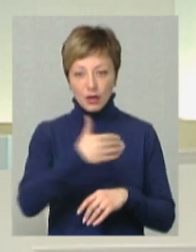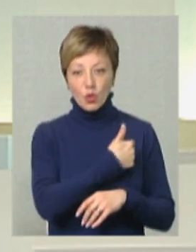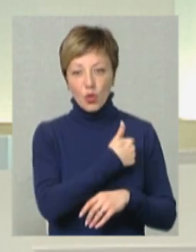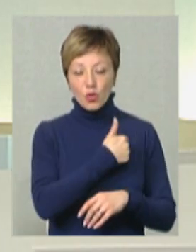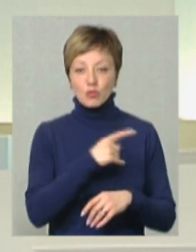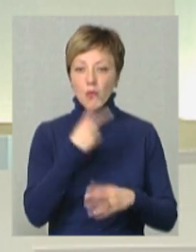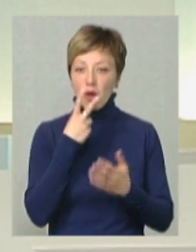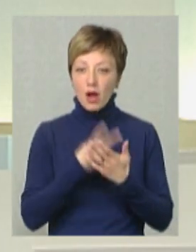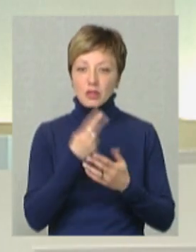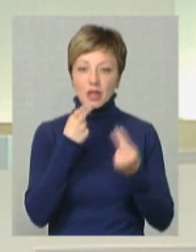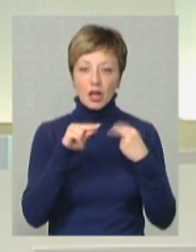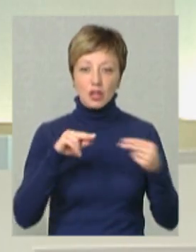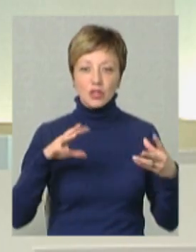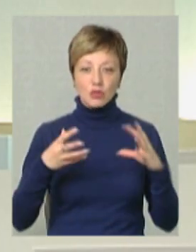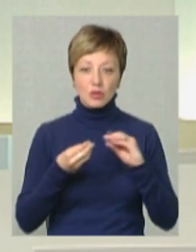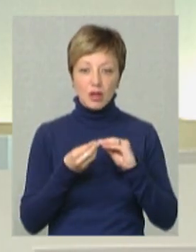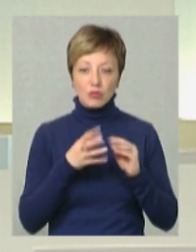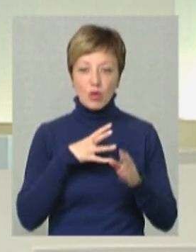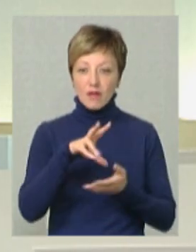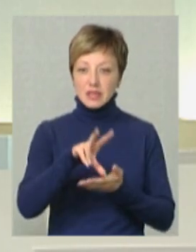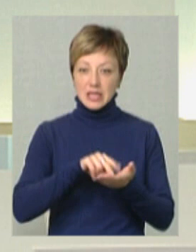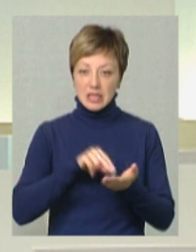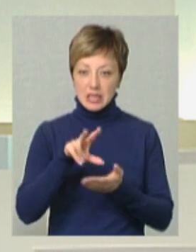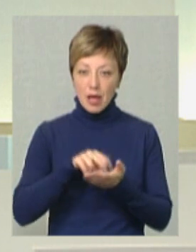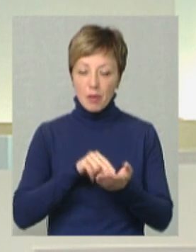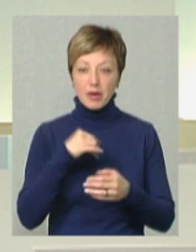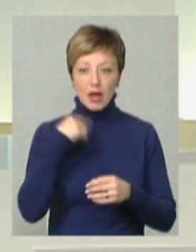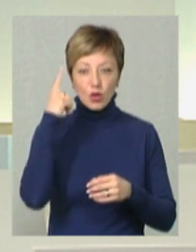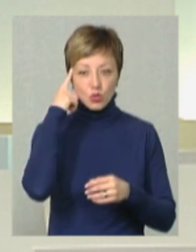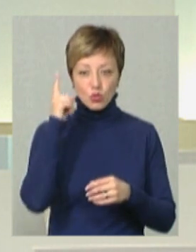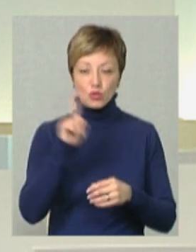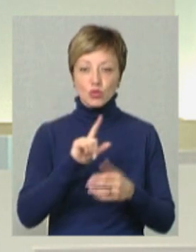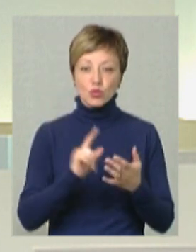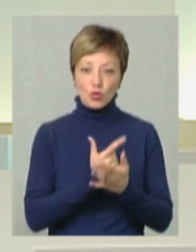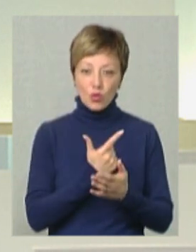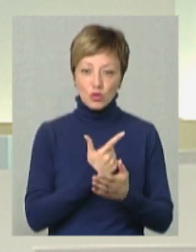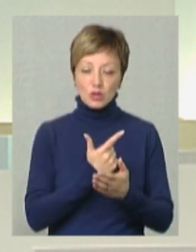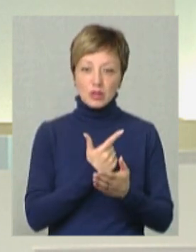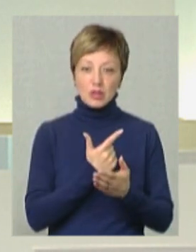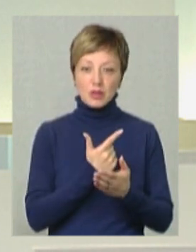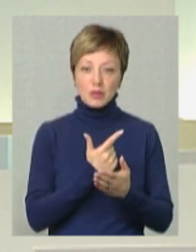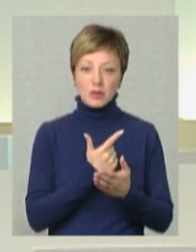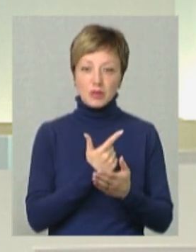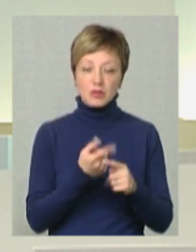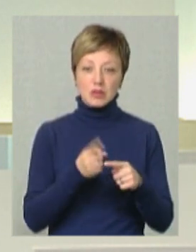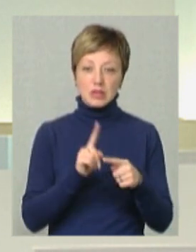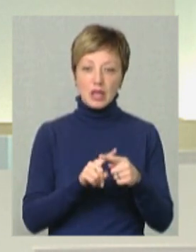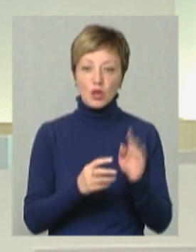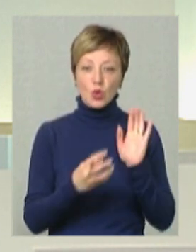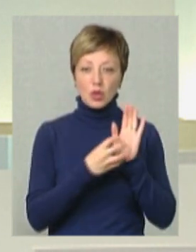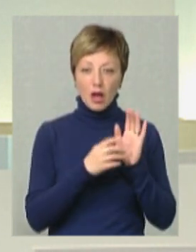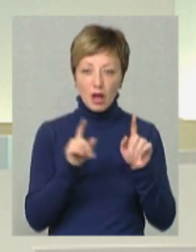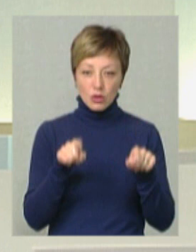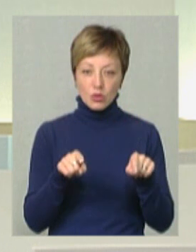показувала найкращі результати, була взірцем. І я думаю, що, знову таки, оцей додаток,